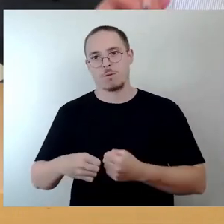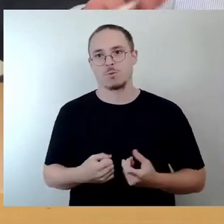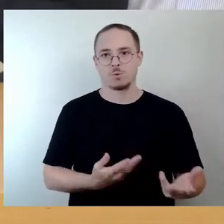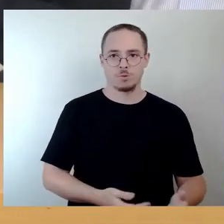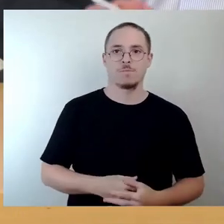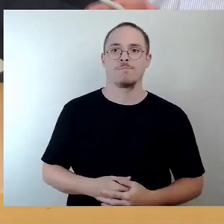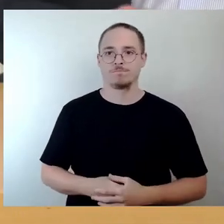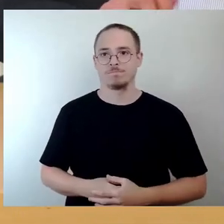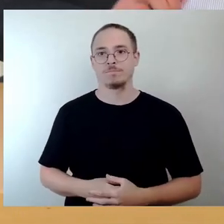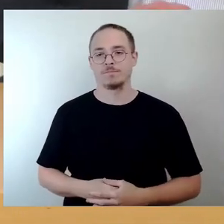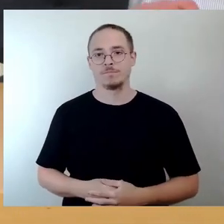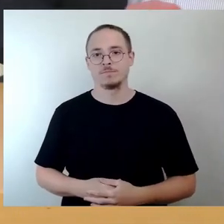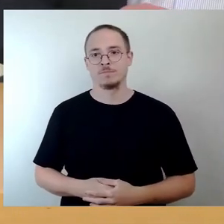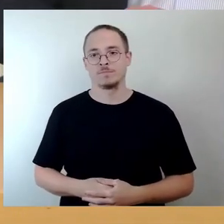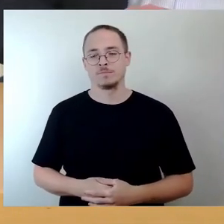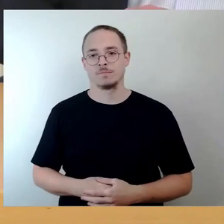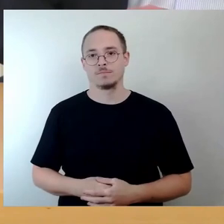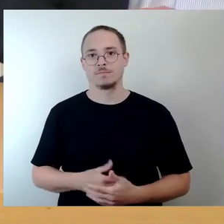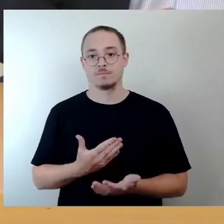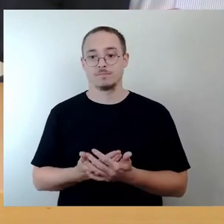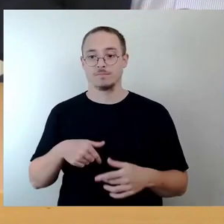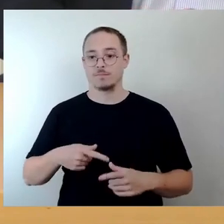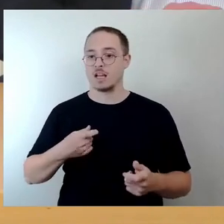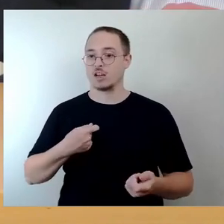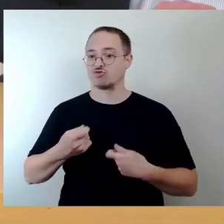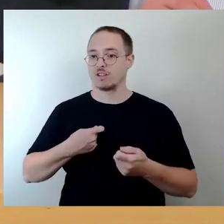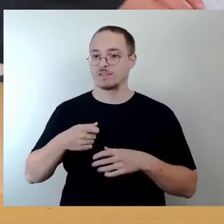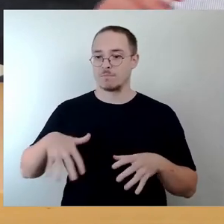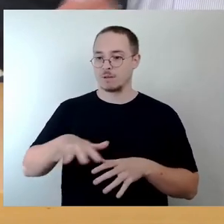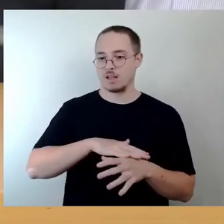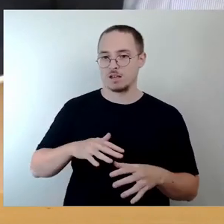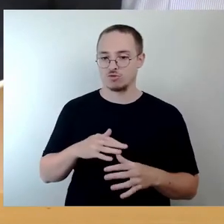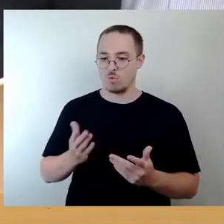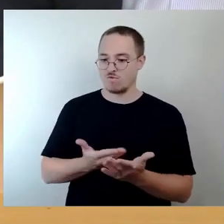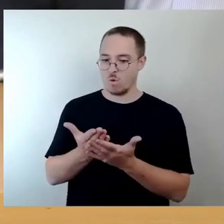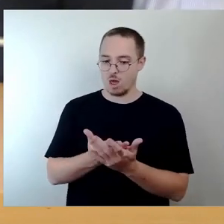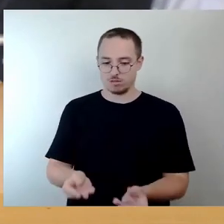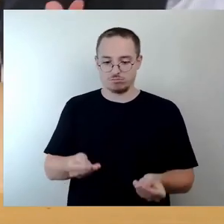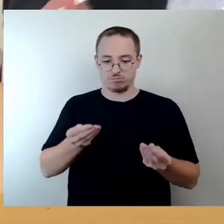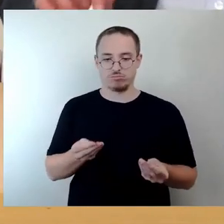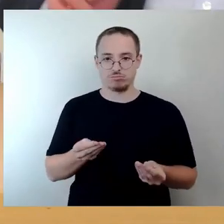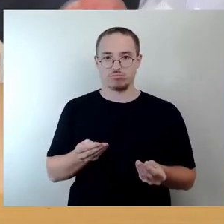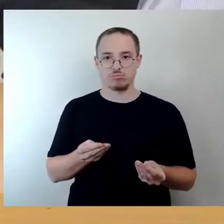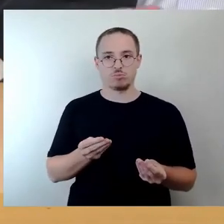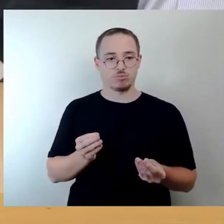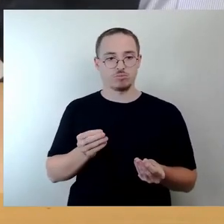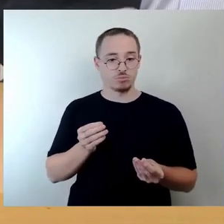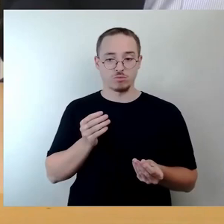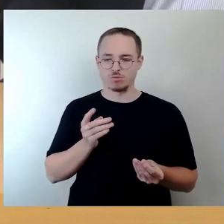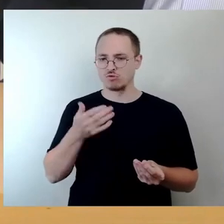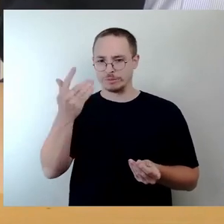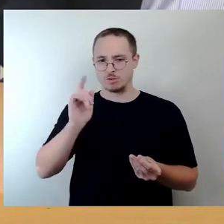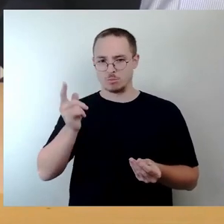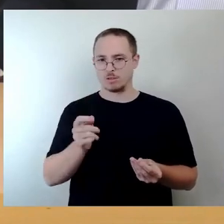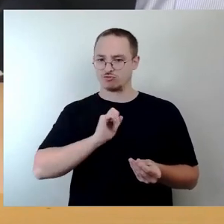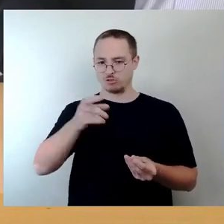Geschäftsbereichsumlauf und die Vorlage wird den Stadtrat als Informationsvorlage erreichen. Was die Pilotphase in der